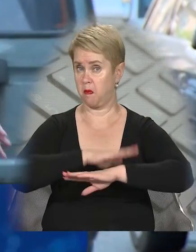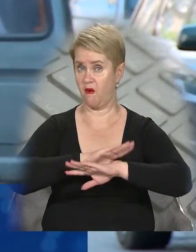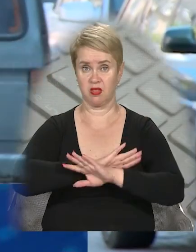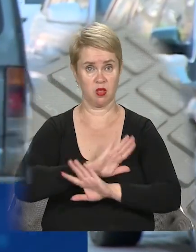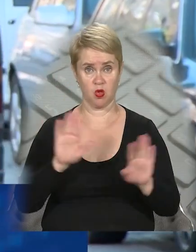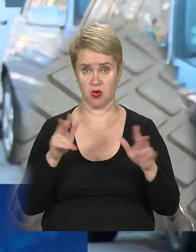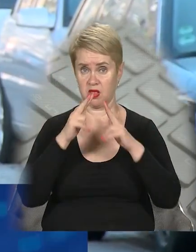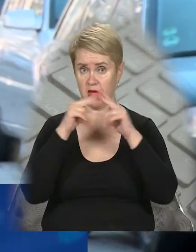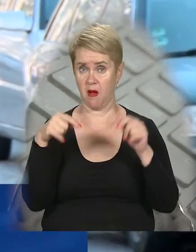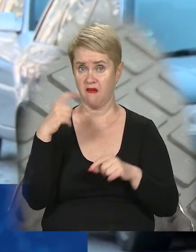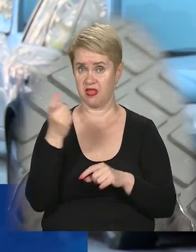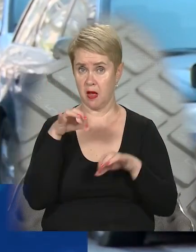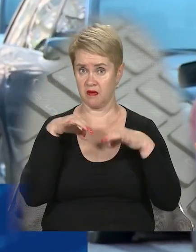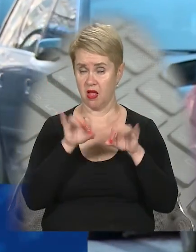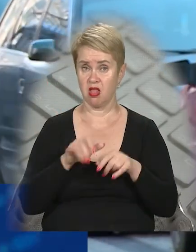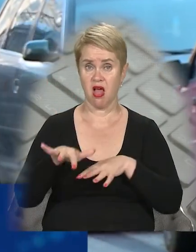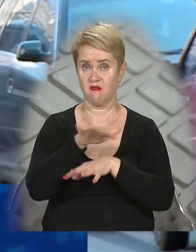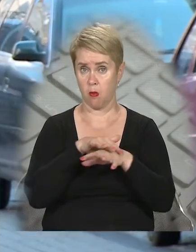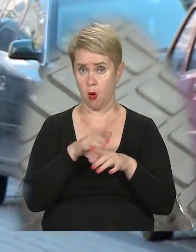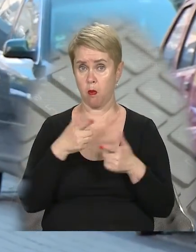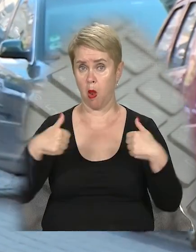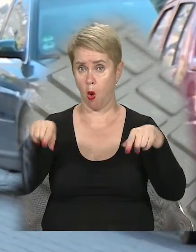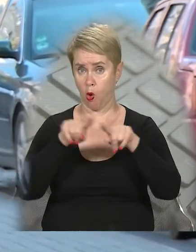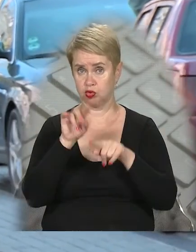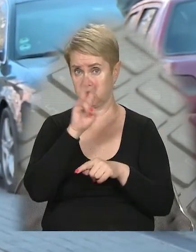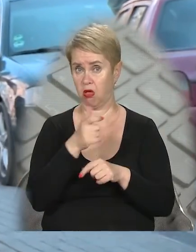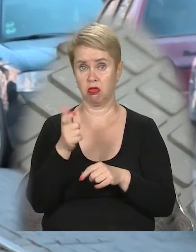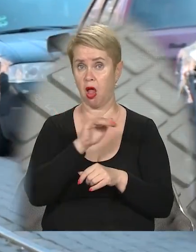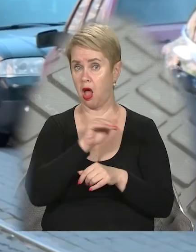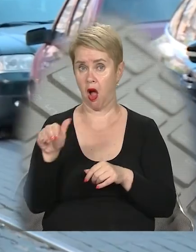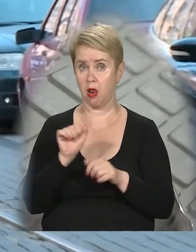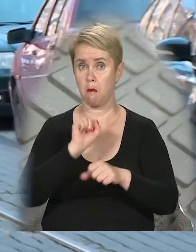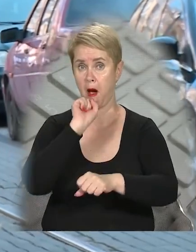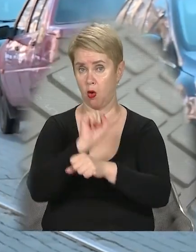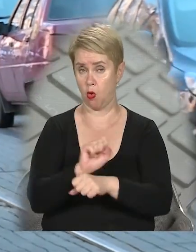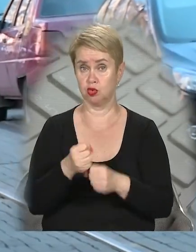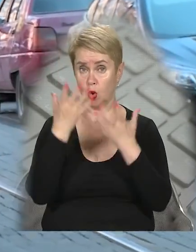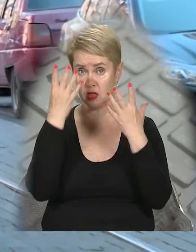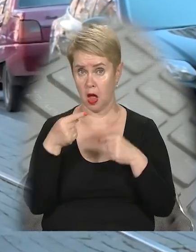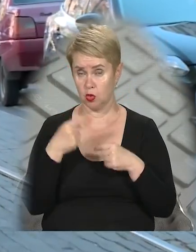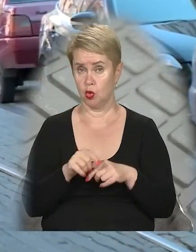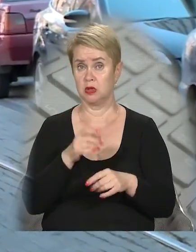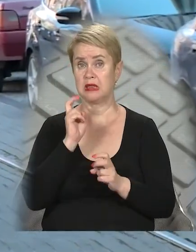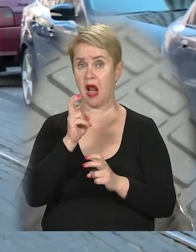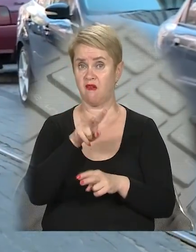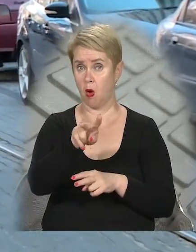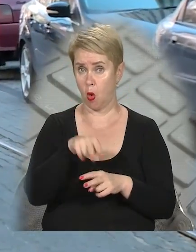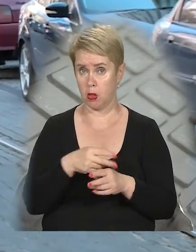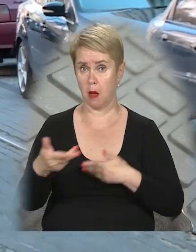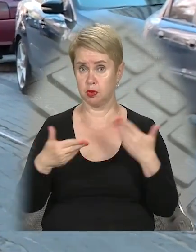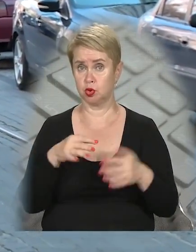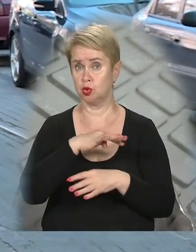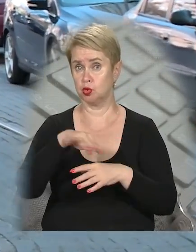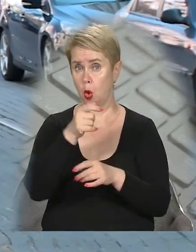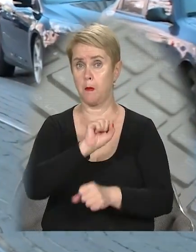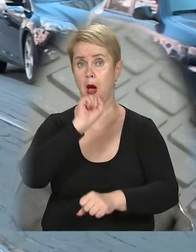дуже. Дніпровські автовласники перетворили Європейську площу на нелегальну парковку. Щодня тут поміж трамвайних колій та на пішохідній